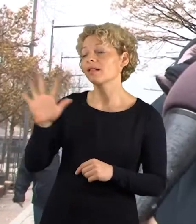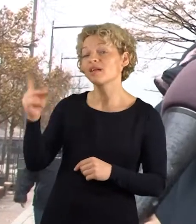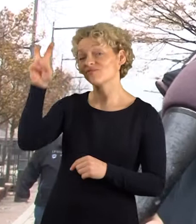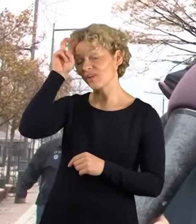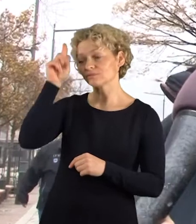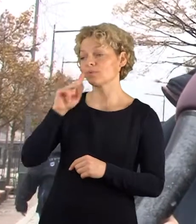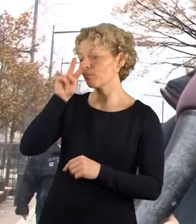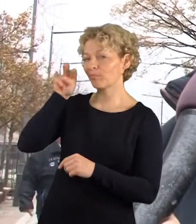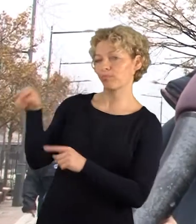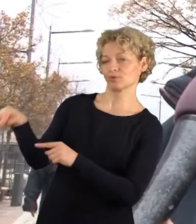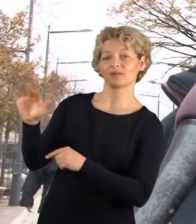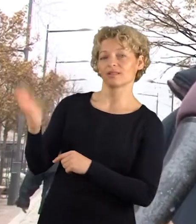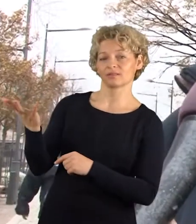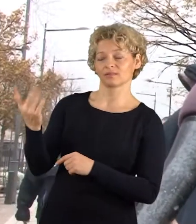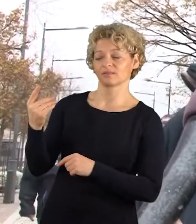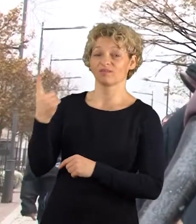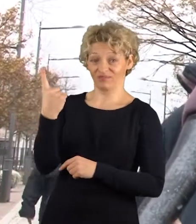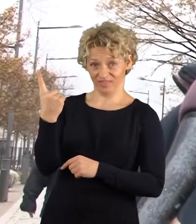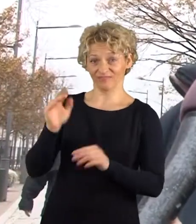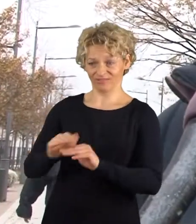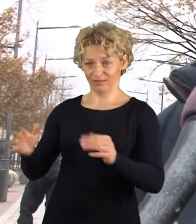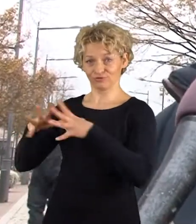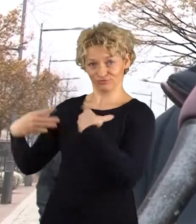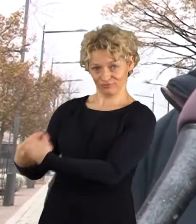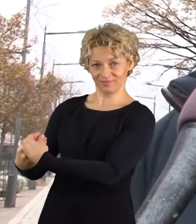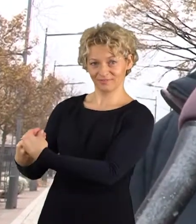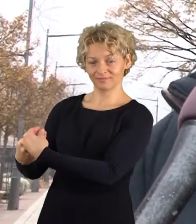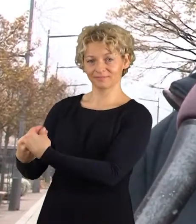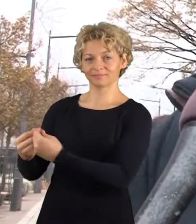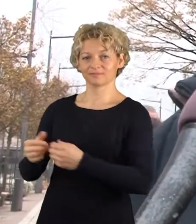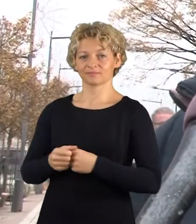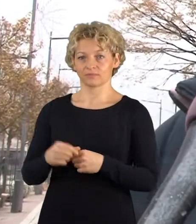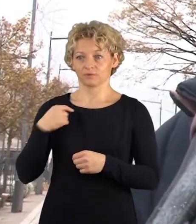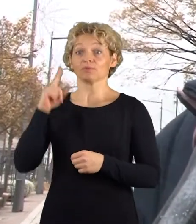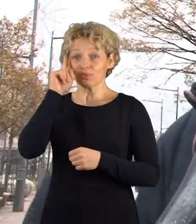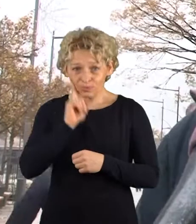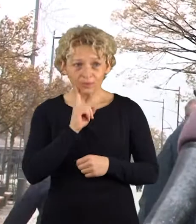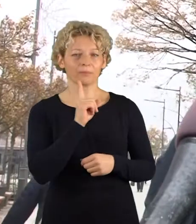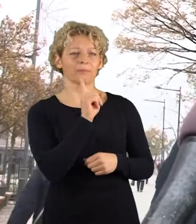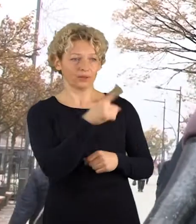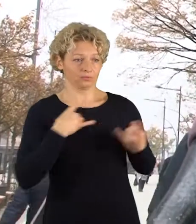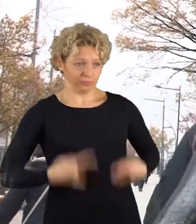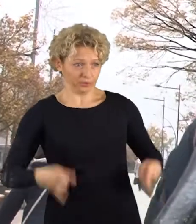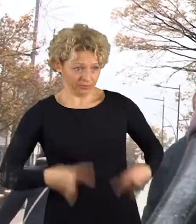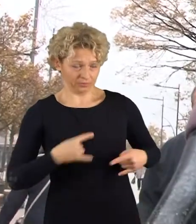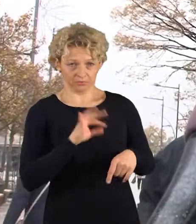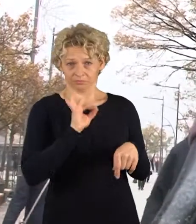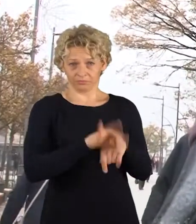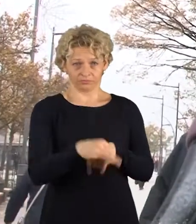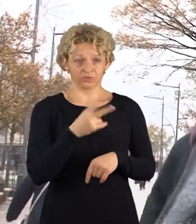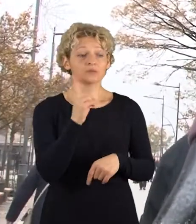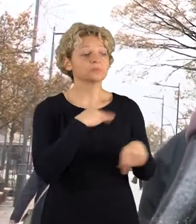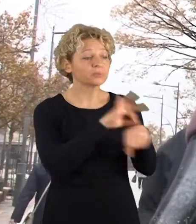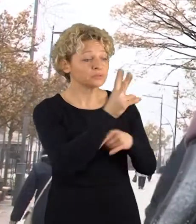Kiek nu ir tiek gimdo. O kas gali priversti? Kiek reikia gimdyti? Kiek nu ir tiek gimda žmogus. Juk žmogus savo